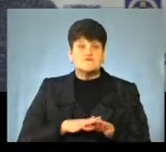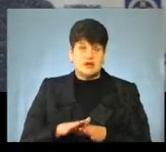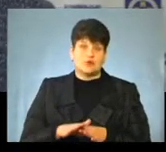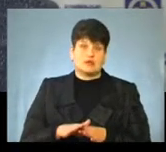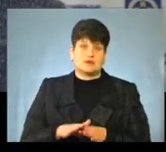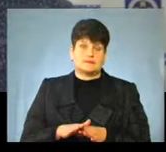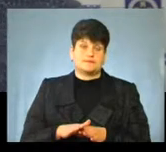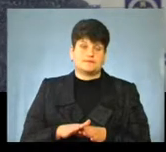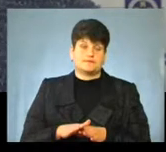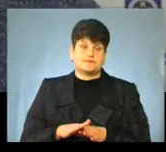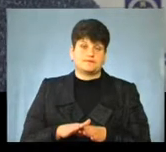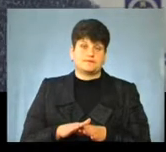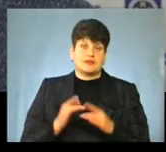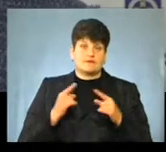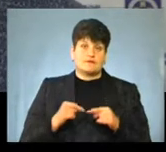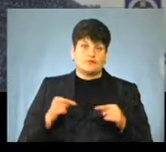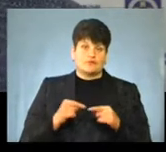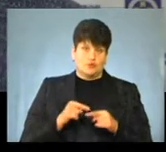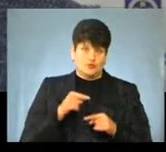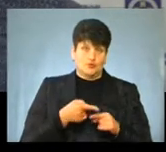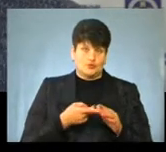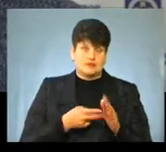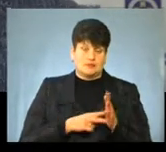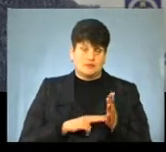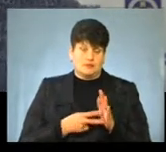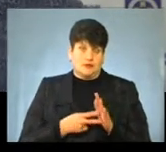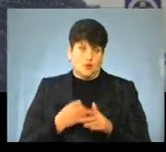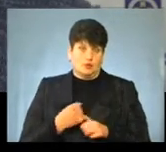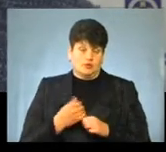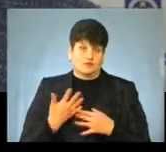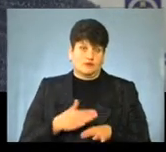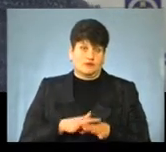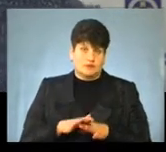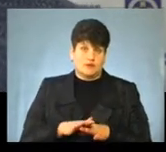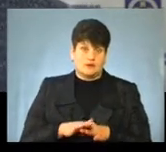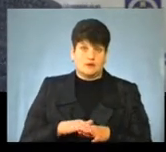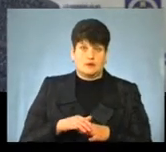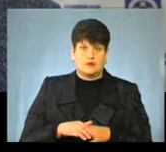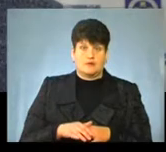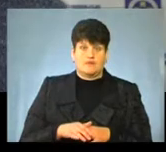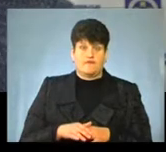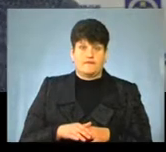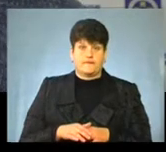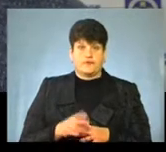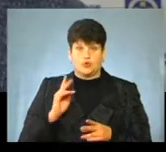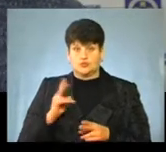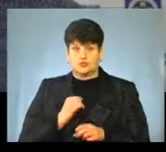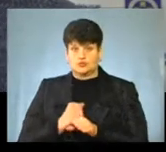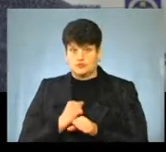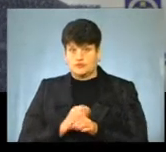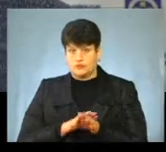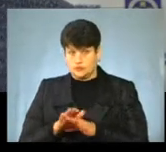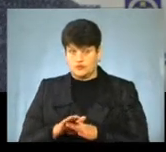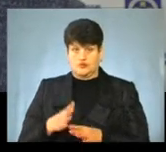відповідно до цієї субвенції ряд робіт. Виконавці очікують отримання коштів за